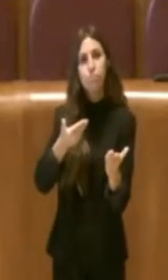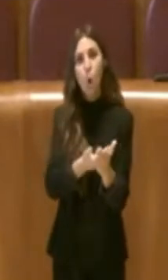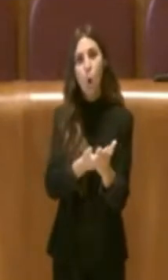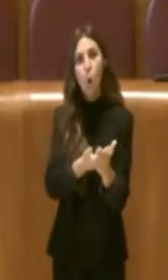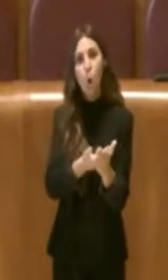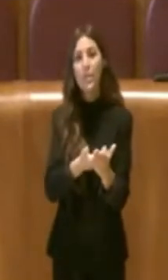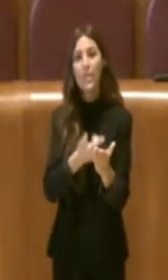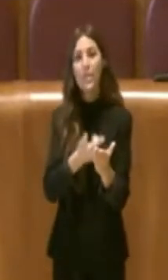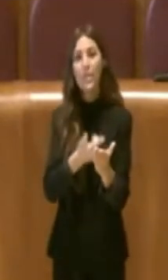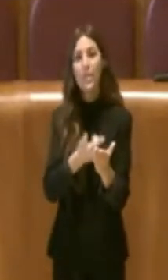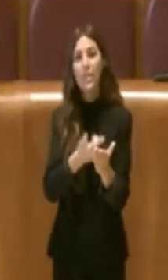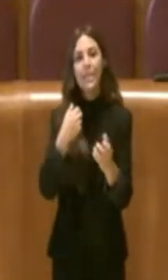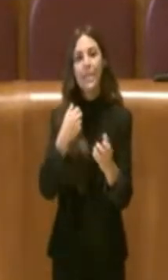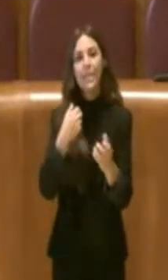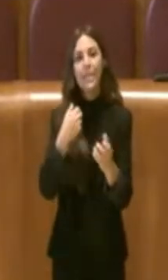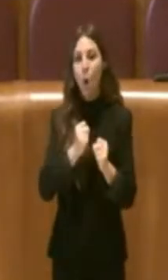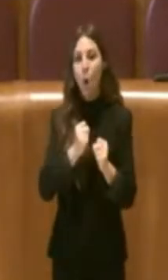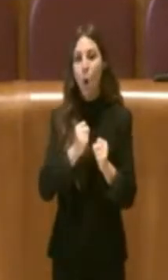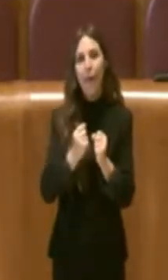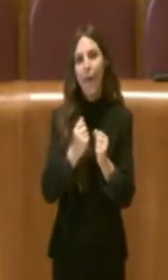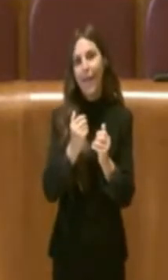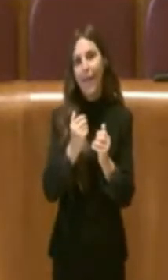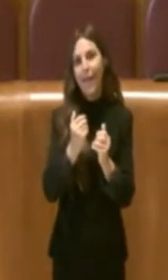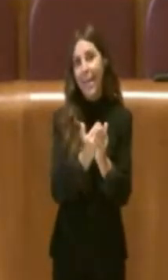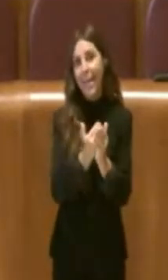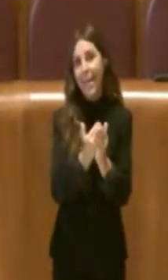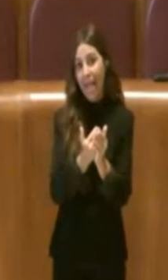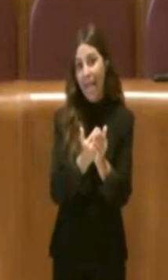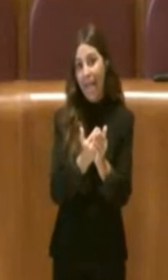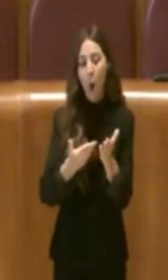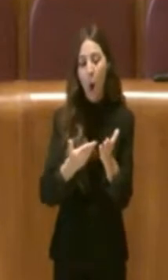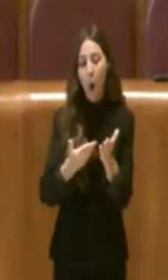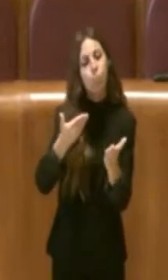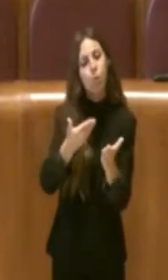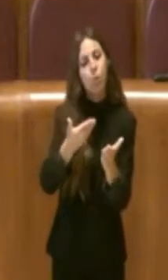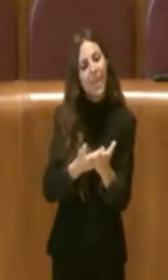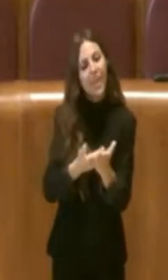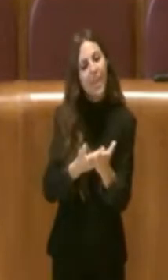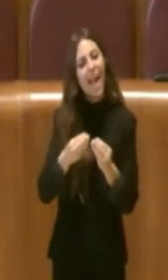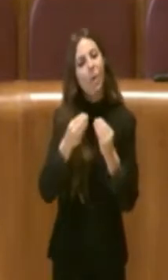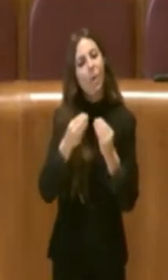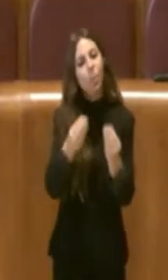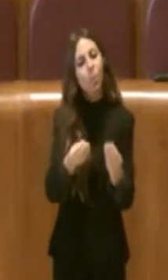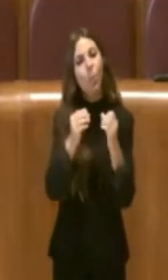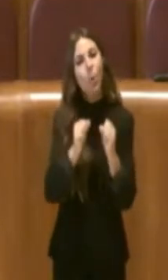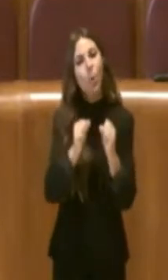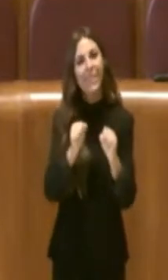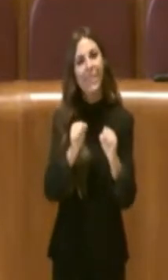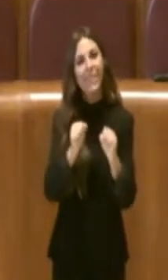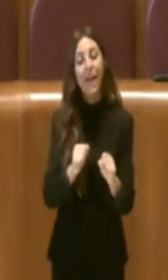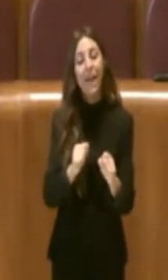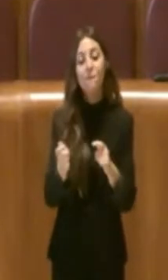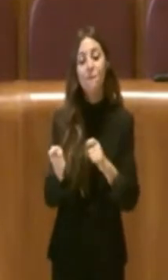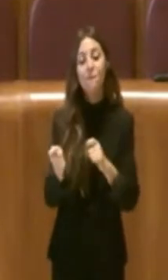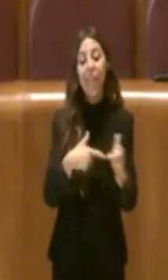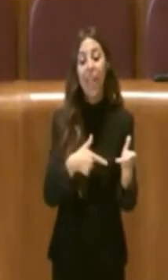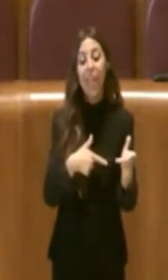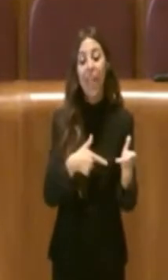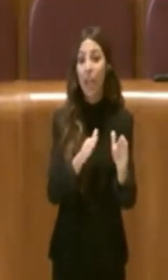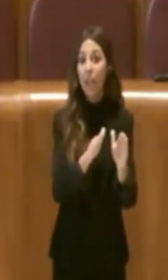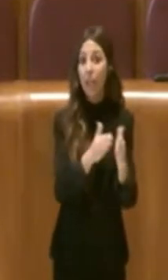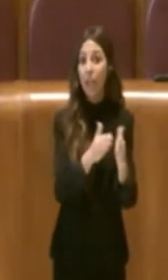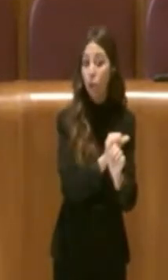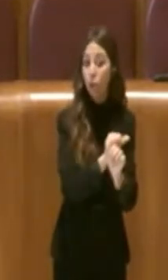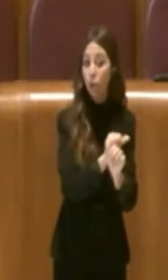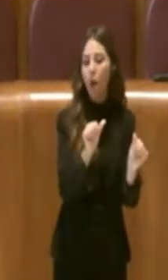sofferenza. La proposta è quella che gli venga concessa la possibilità di vendere non solo i libri ma